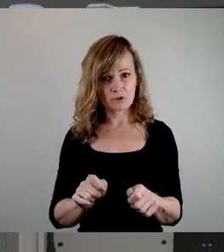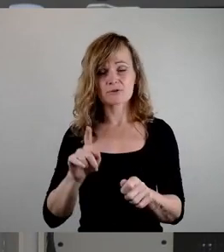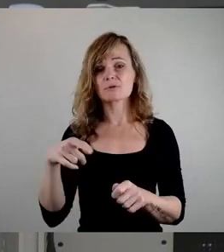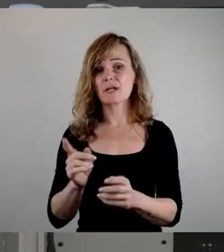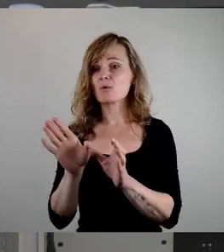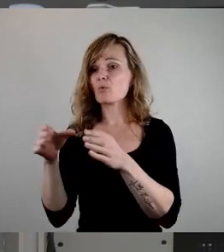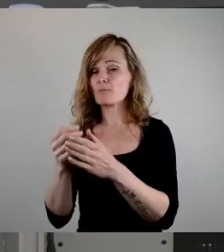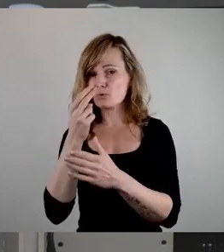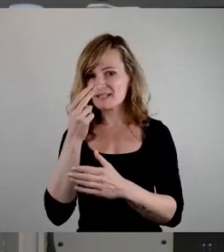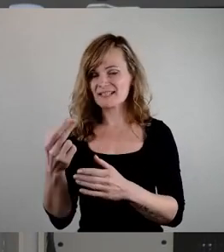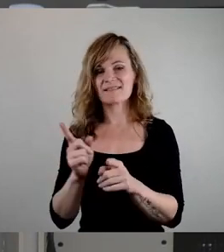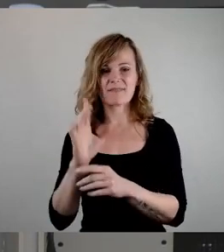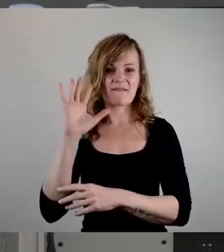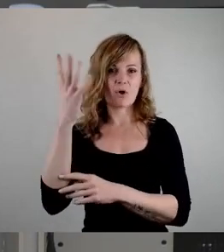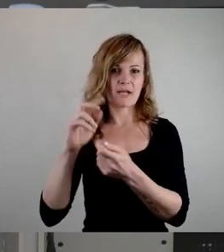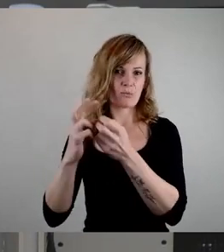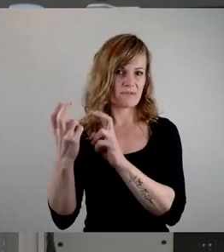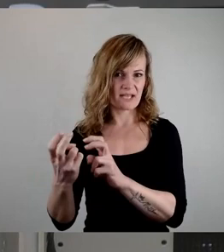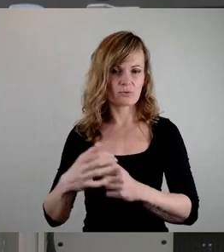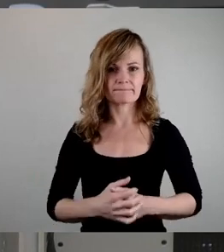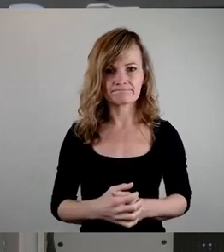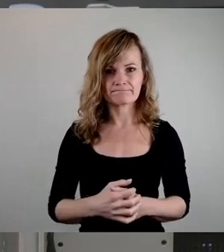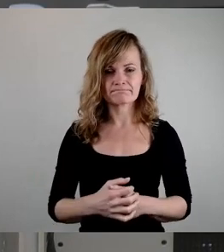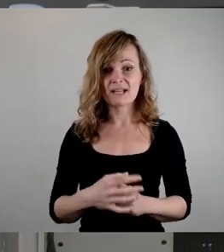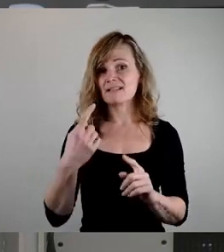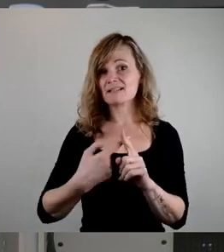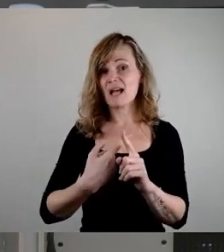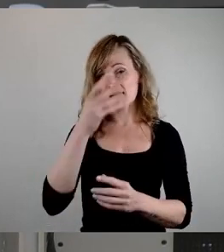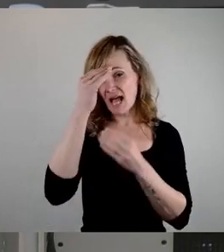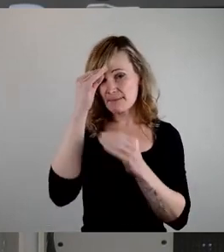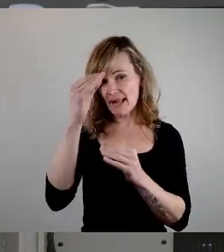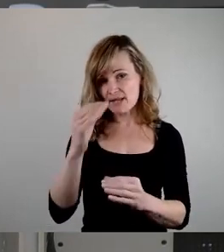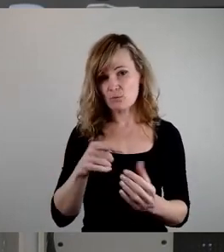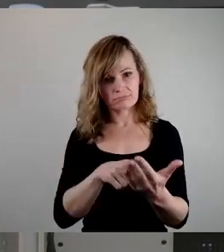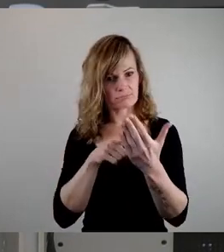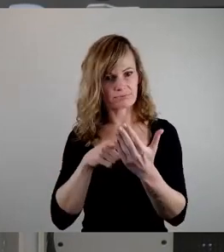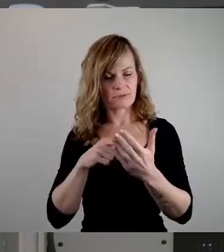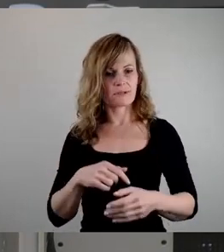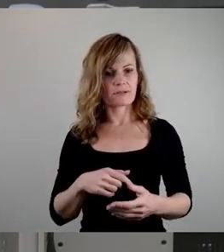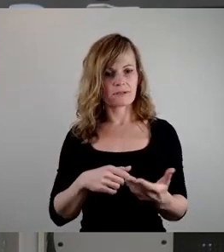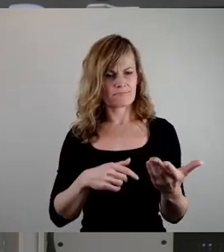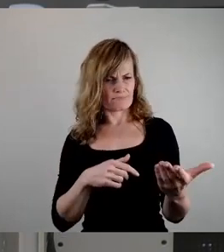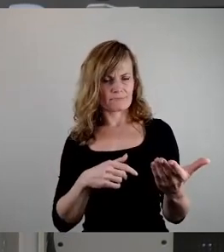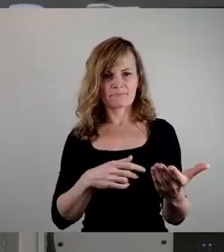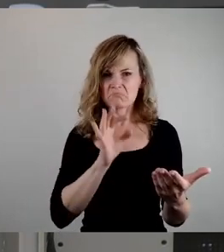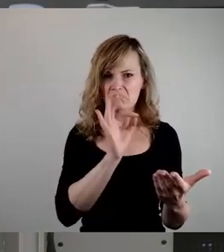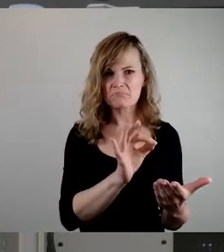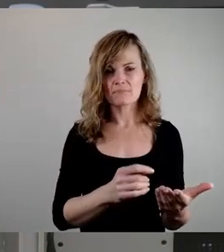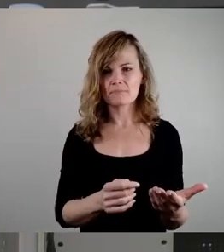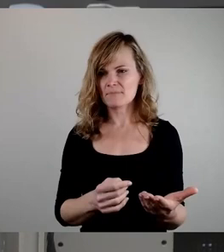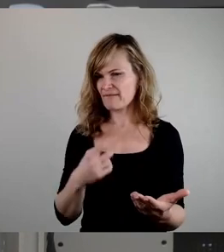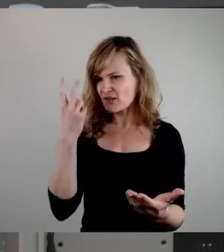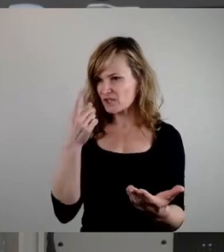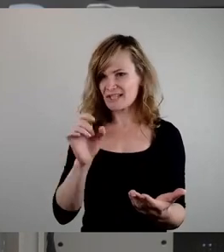erfolgreich umgesetzt. Die Anmeldezahlen zeigen, und ich verstehe nicht so richtig, warum es immer so rumort, dass es unter